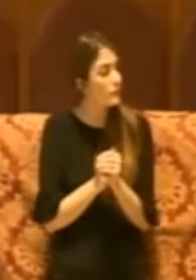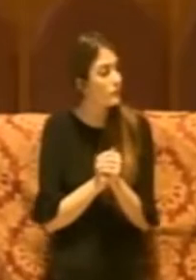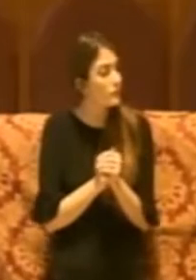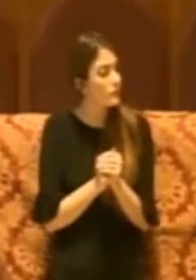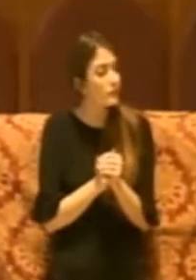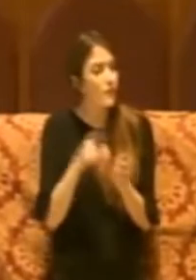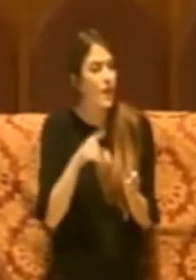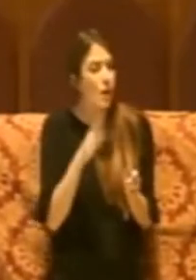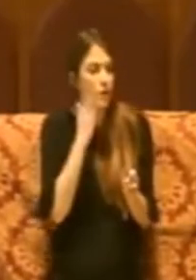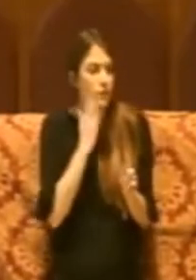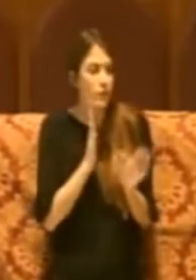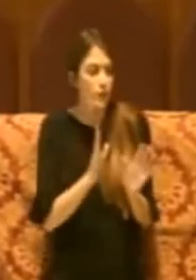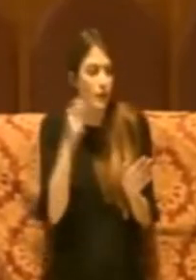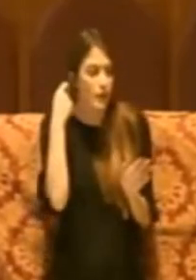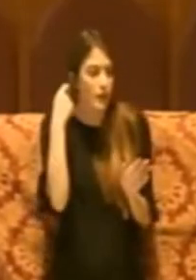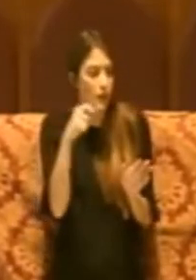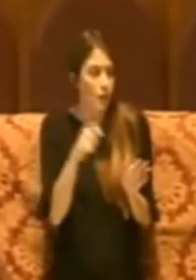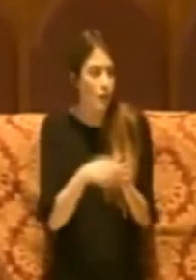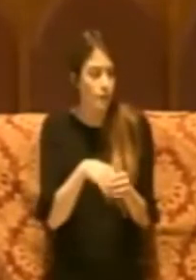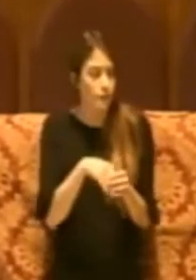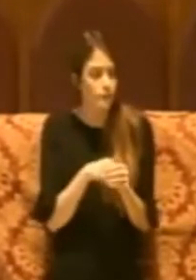Pelonzi, la richiamo all'ordine